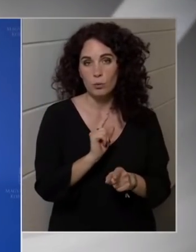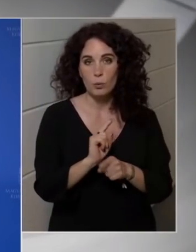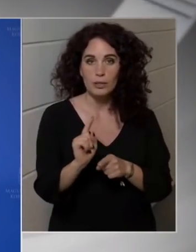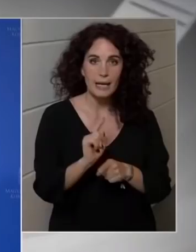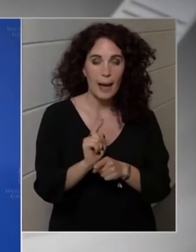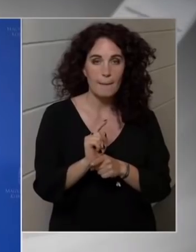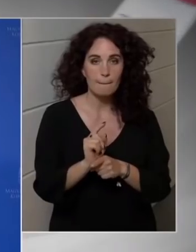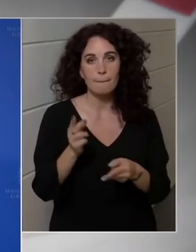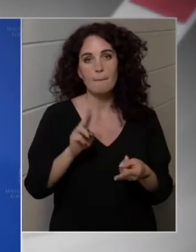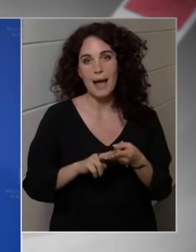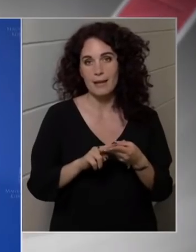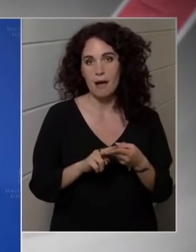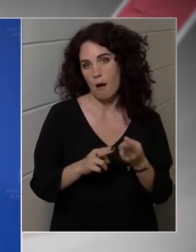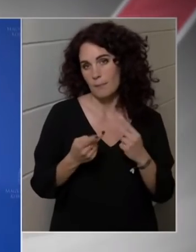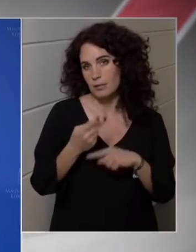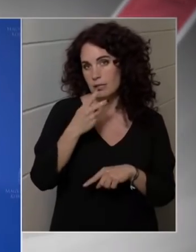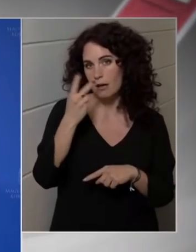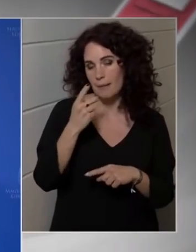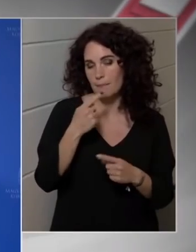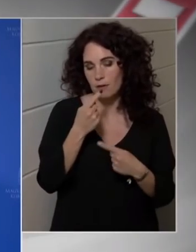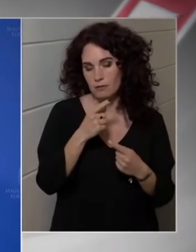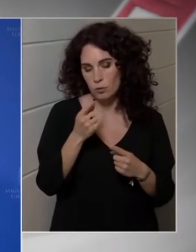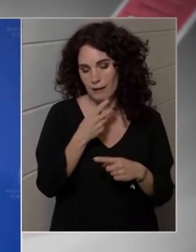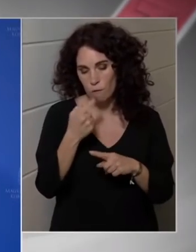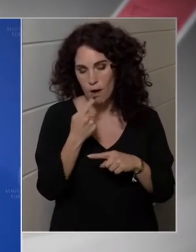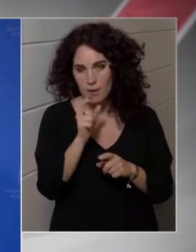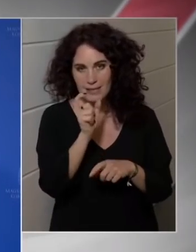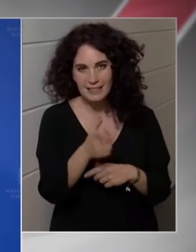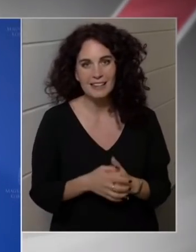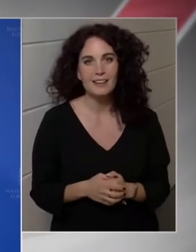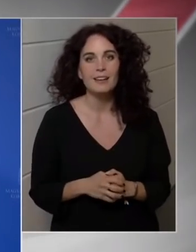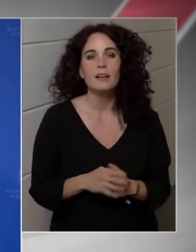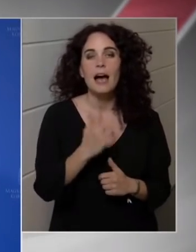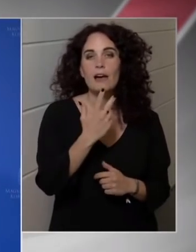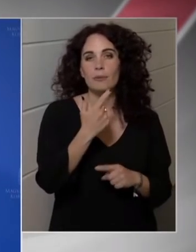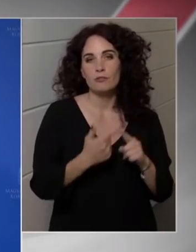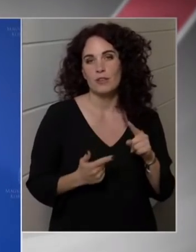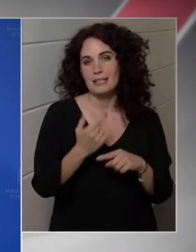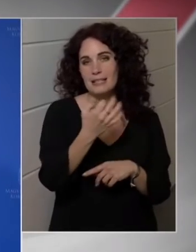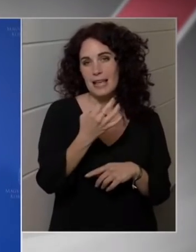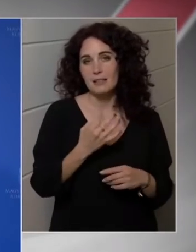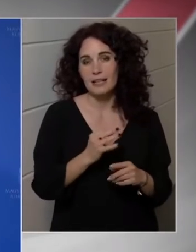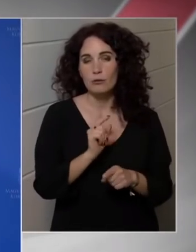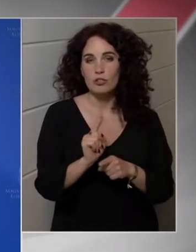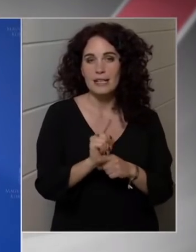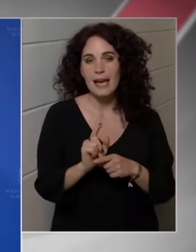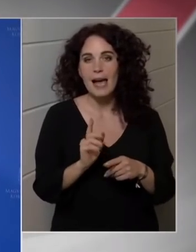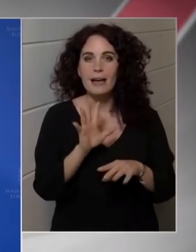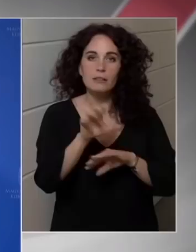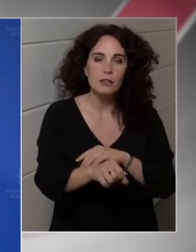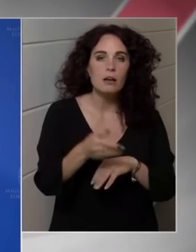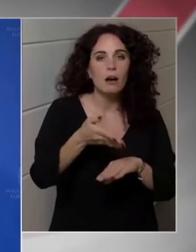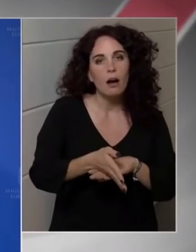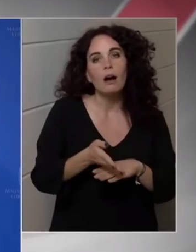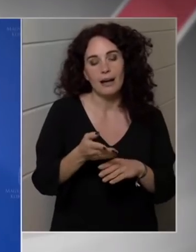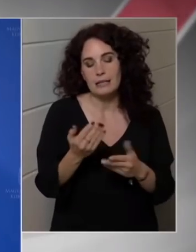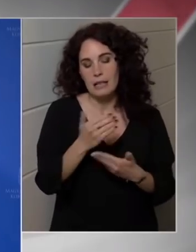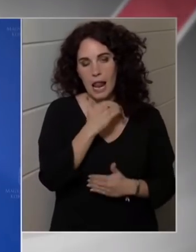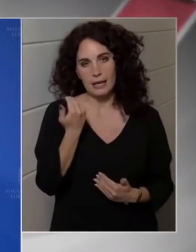költségetésben rendelkezésre állt. Úgyhogy ezen célok eléréséhez, ráadásul egy csökkelő